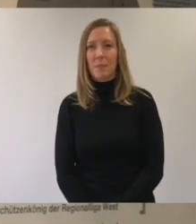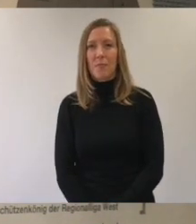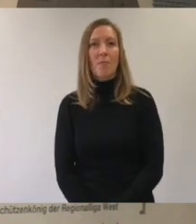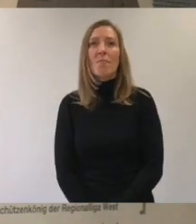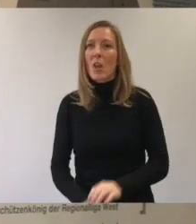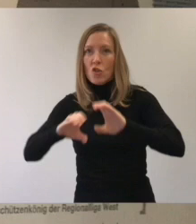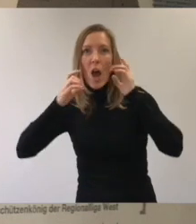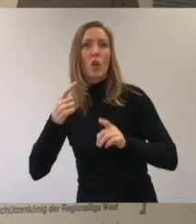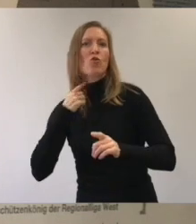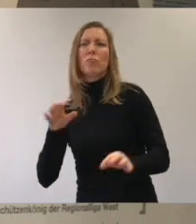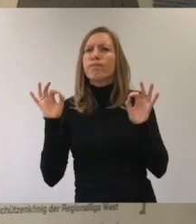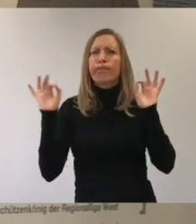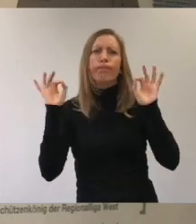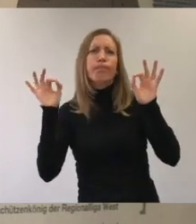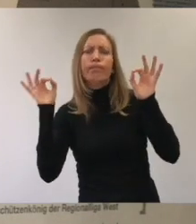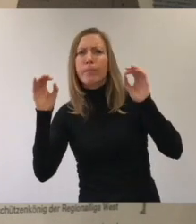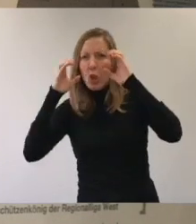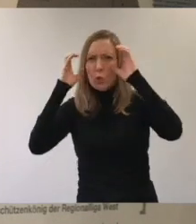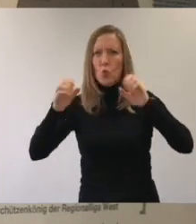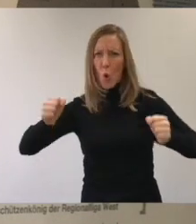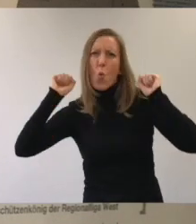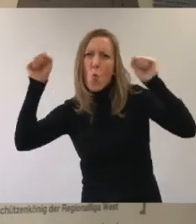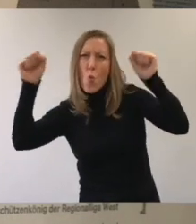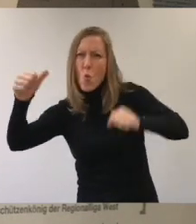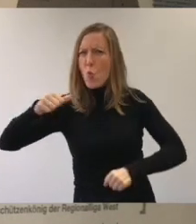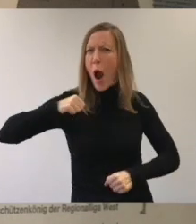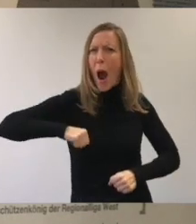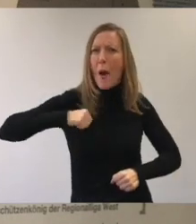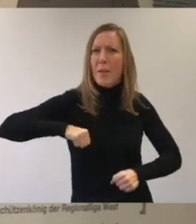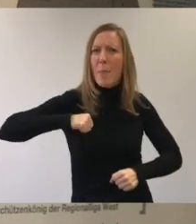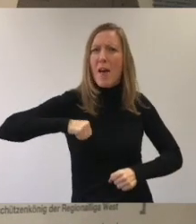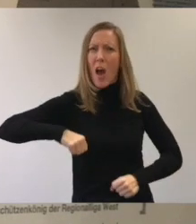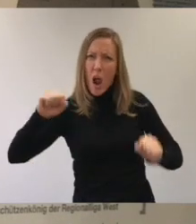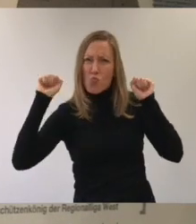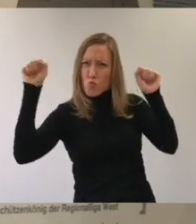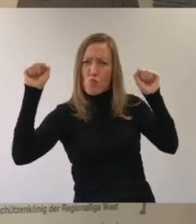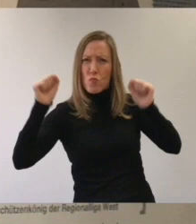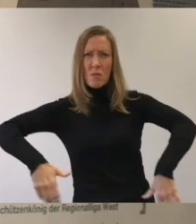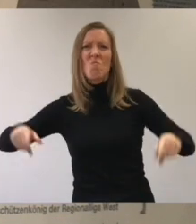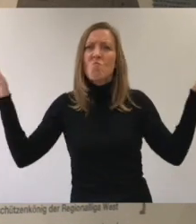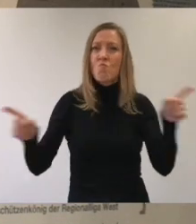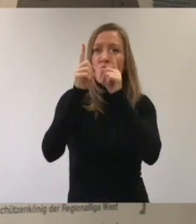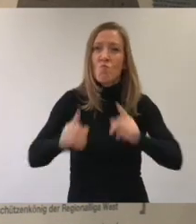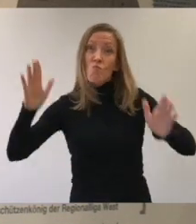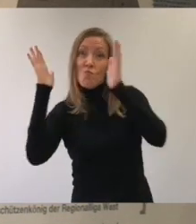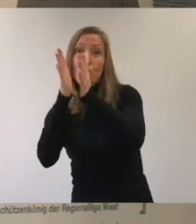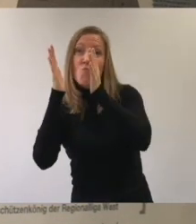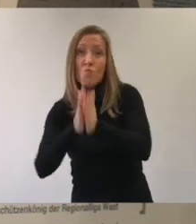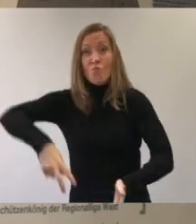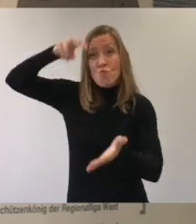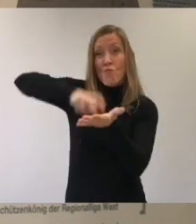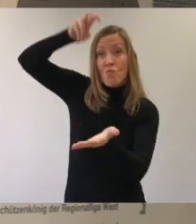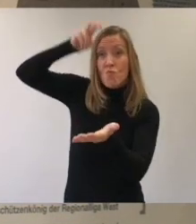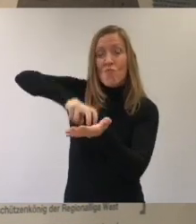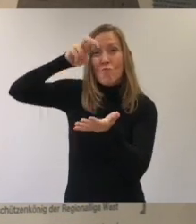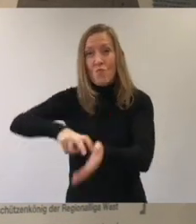Die Stimmung im Stadion ist super. Die Zuschauer feuern Arminia Bielefeld an. Sie singen, klatschen und hüpfen.